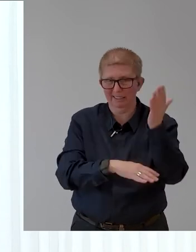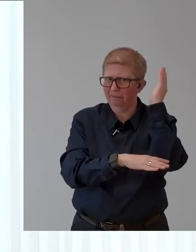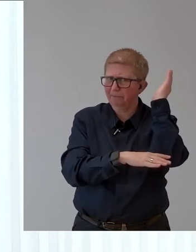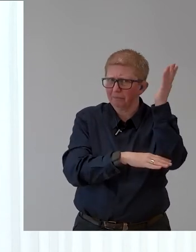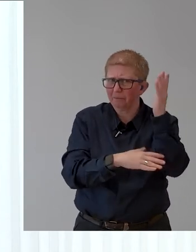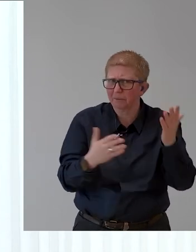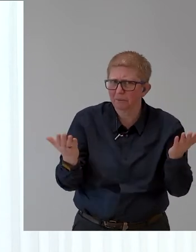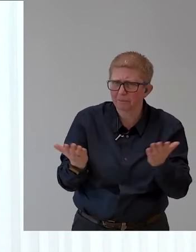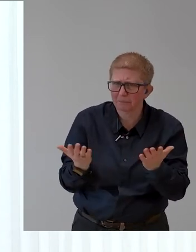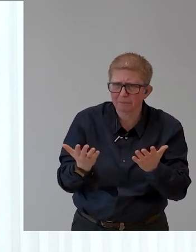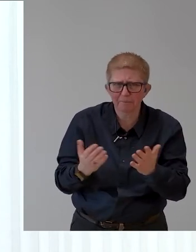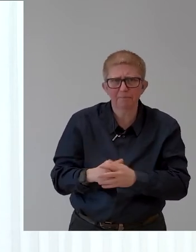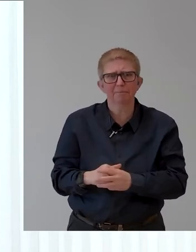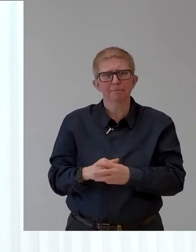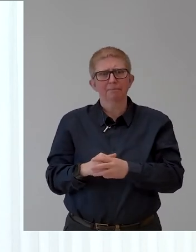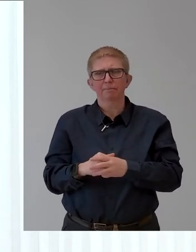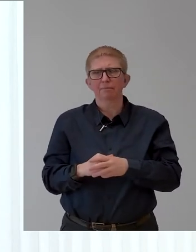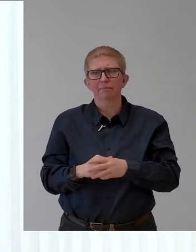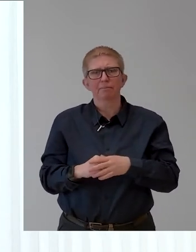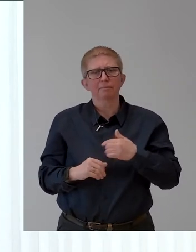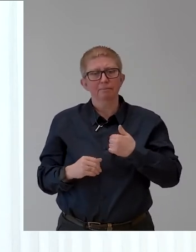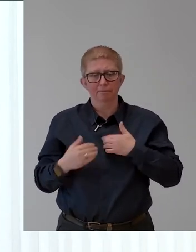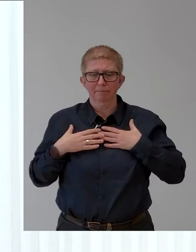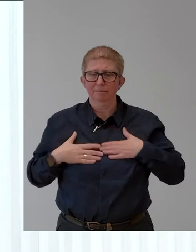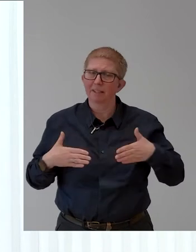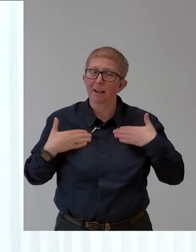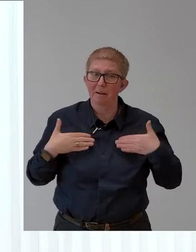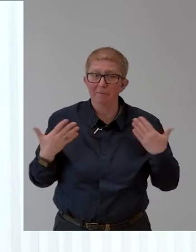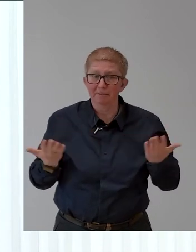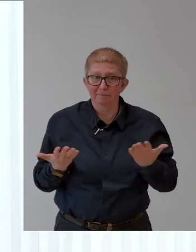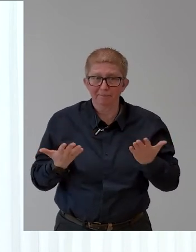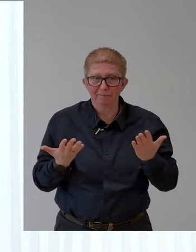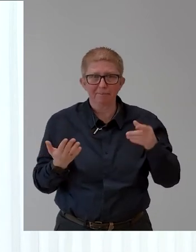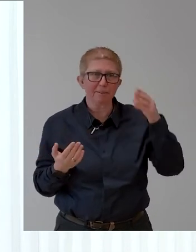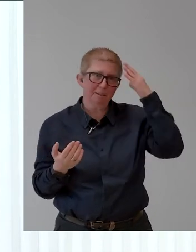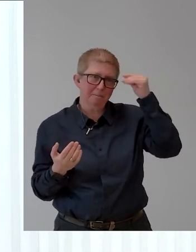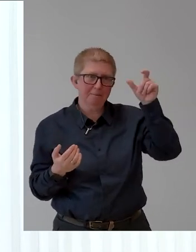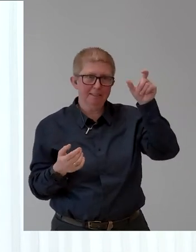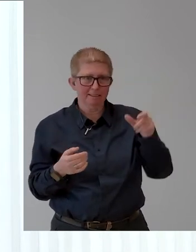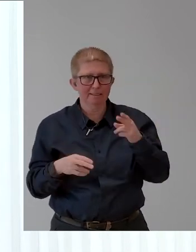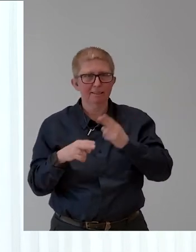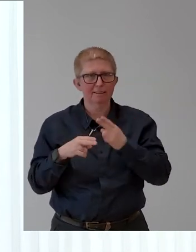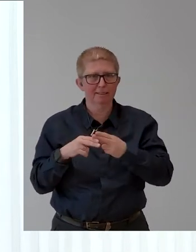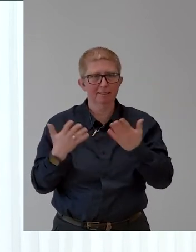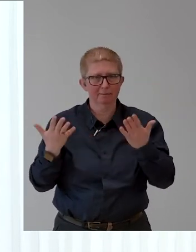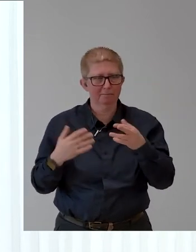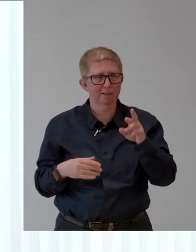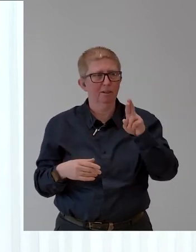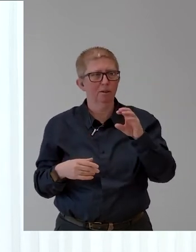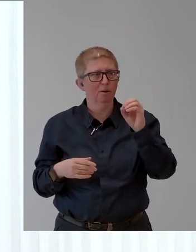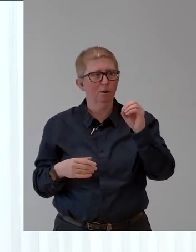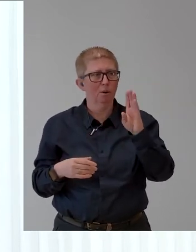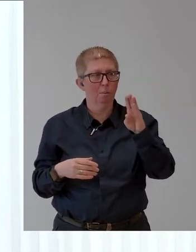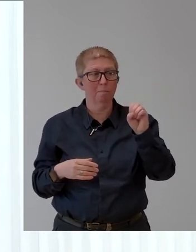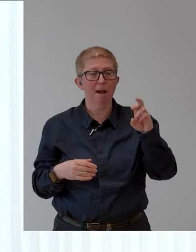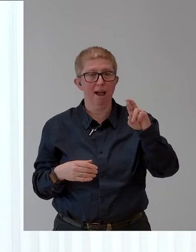It is my pleasure and honor to announce Mr. Robert Zadroziel, the CEO of Unicredit